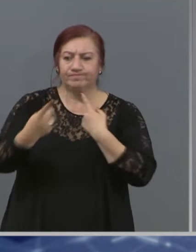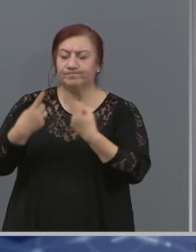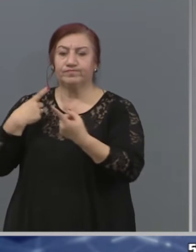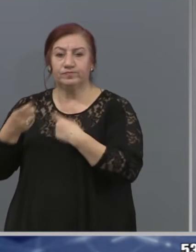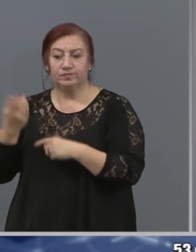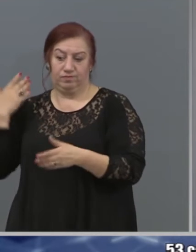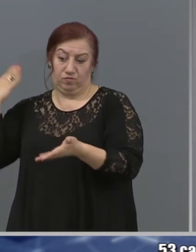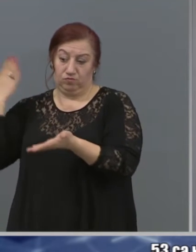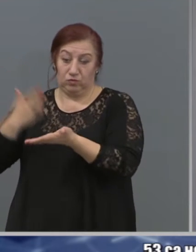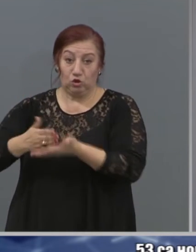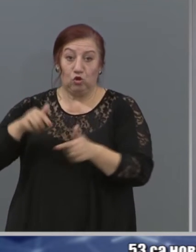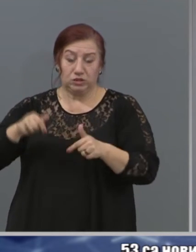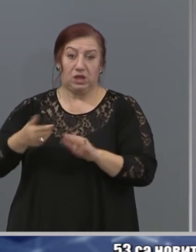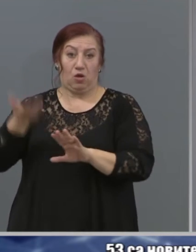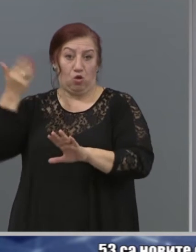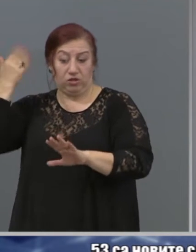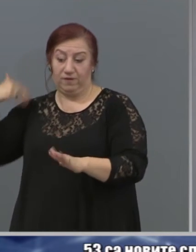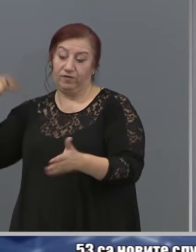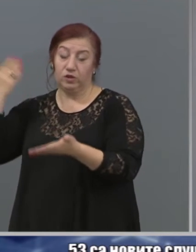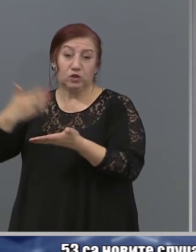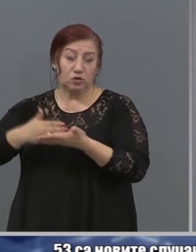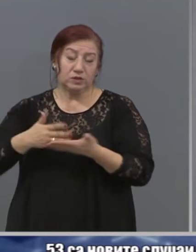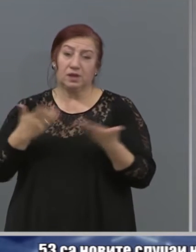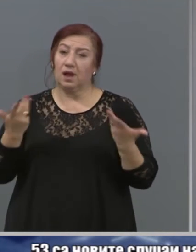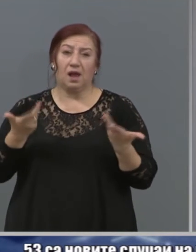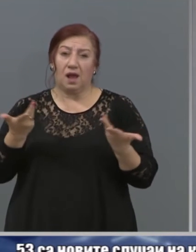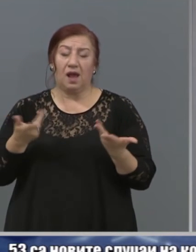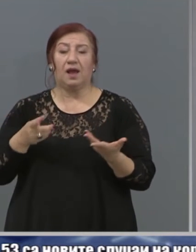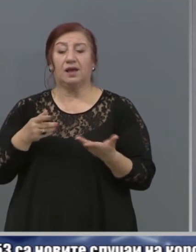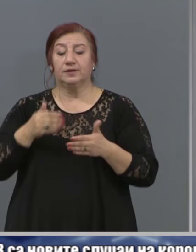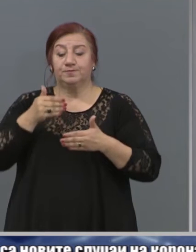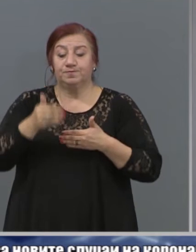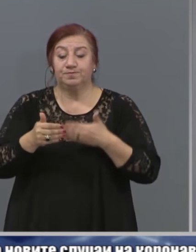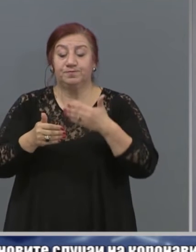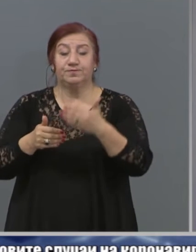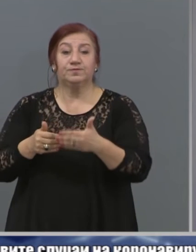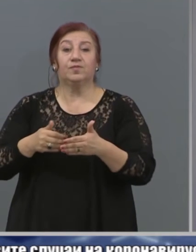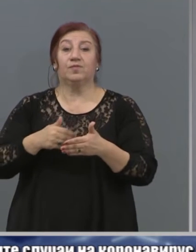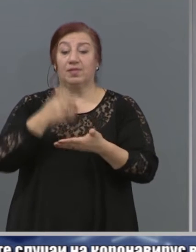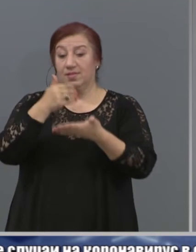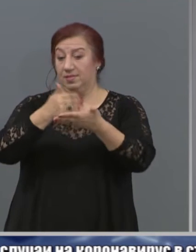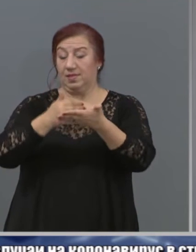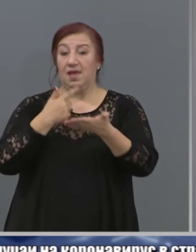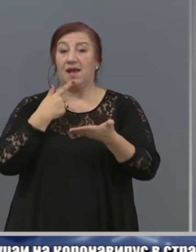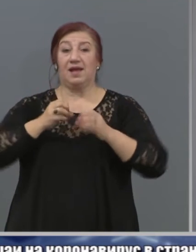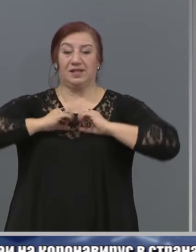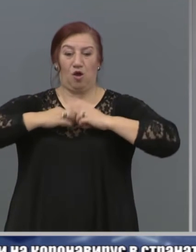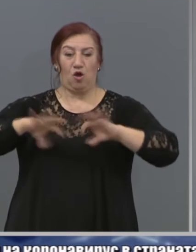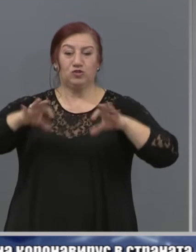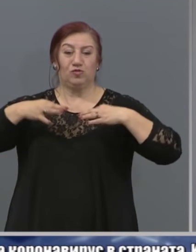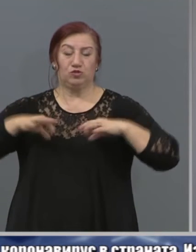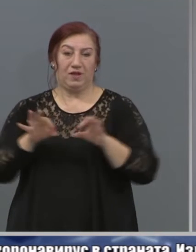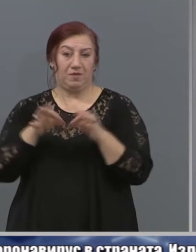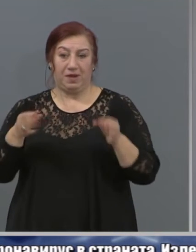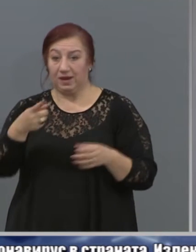последните дни, ами и доста отдавна, какъв да бъде ритъма на отпускане на мерките. Вие вече сте свидетели